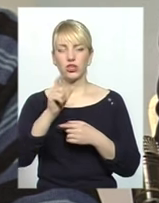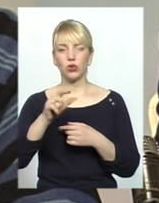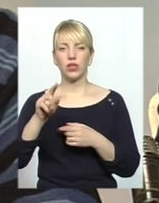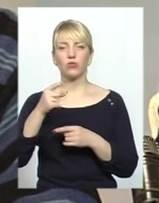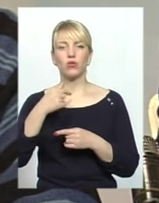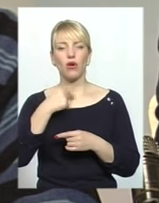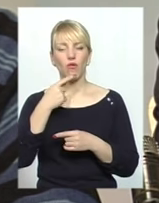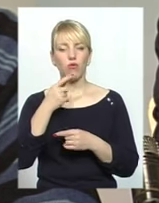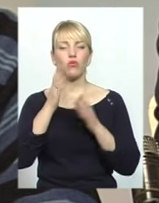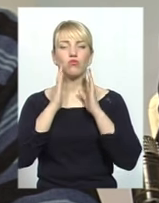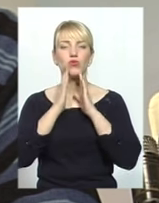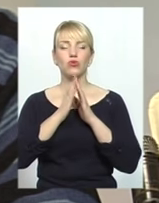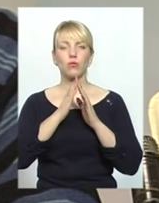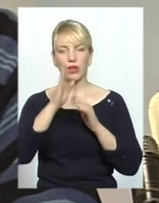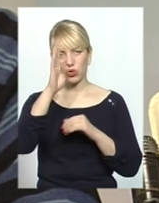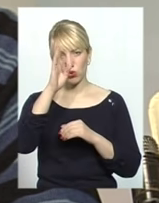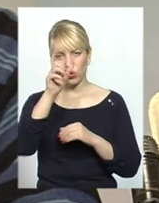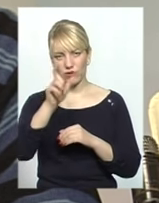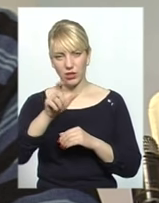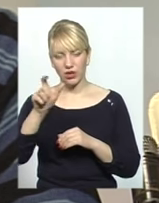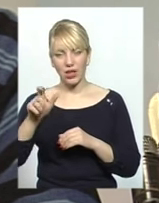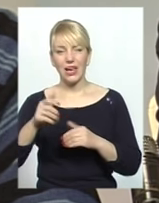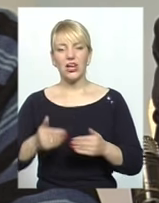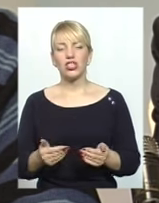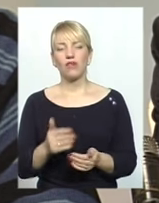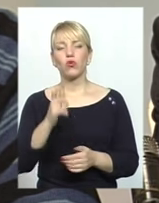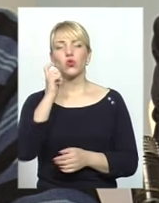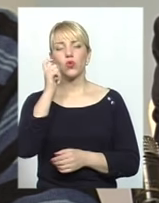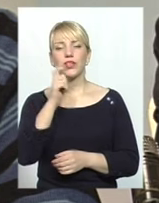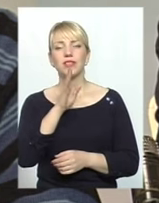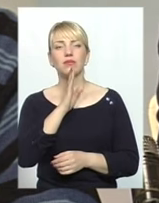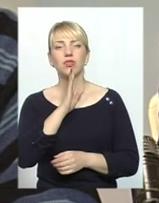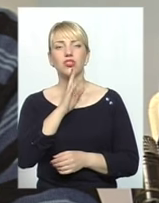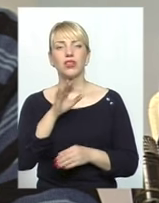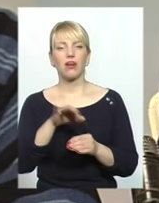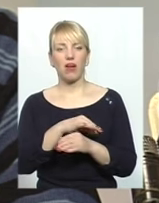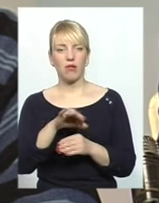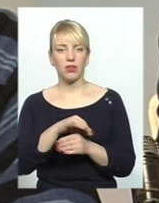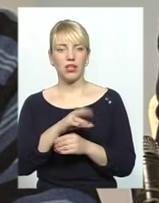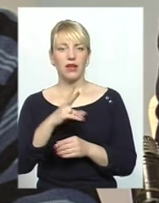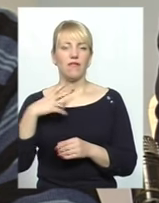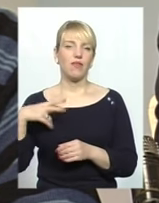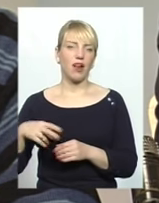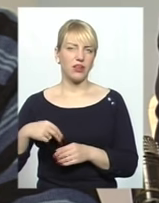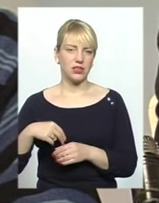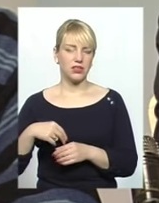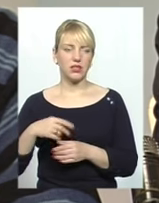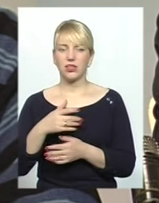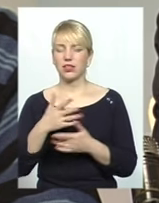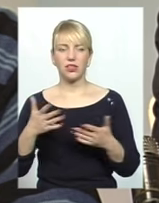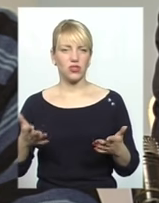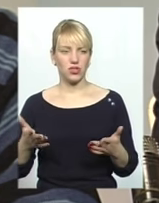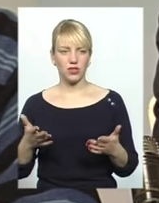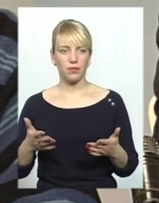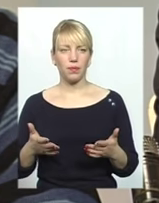чоловіки живуть із українськими жінками, живуть із польськими, живуть із французькими і так далі.